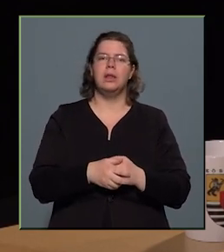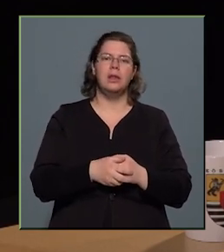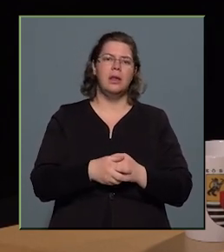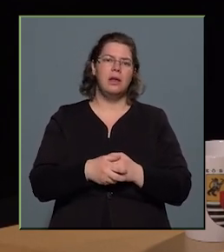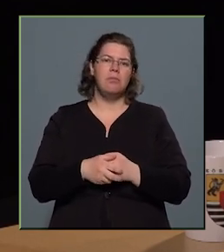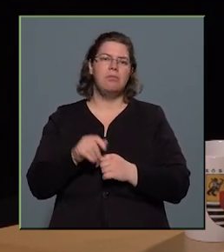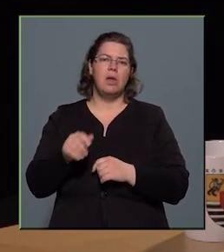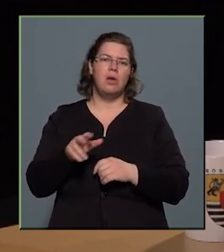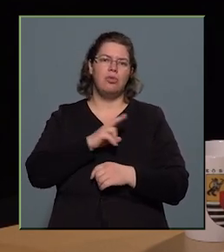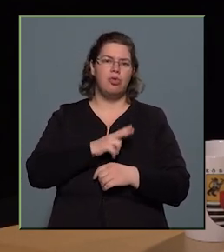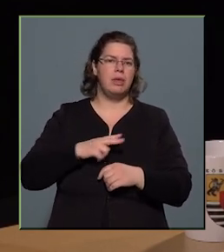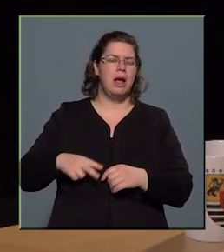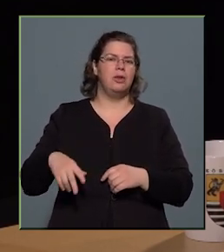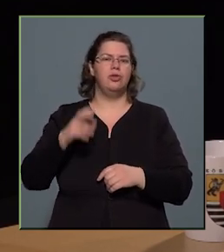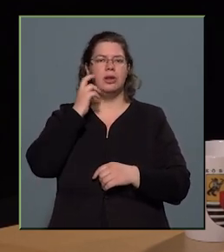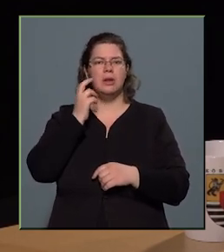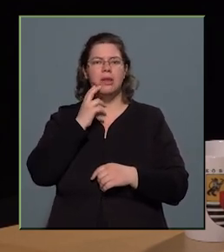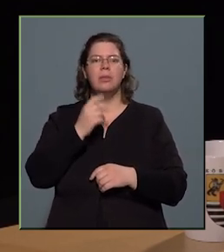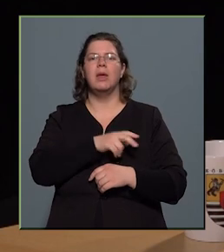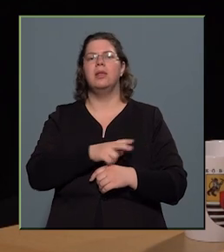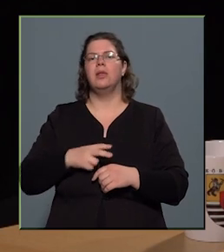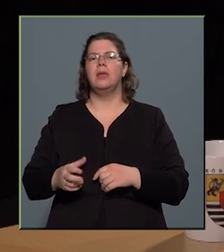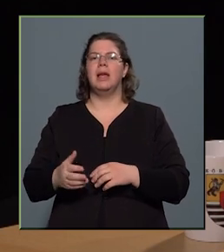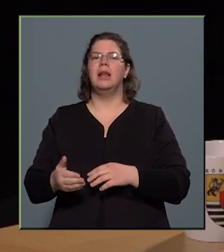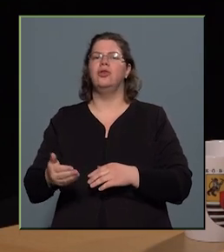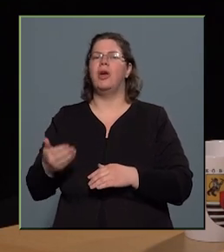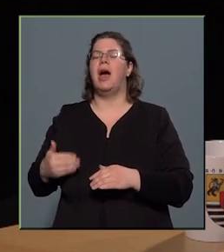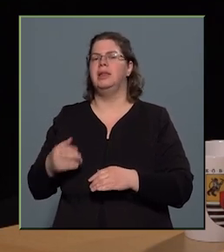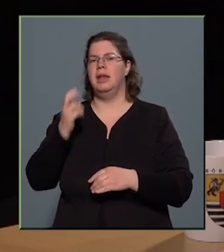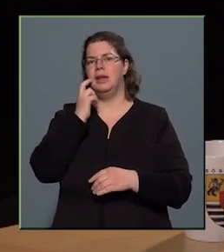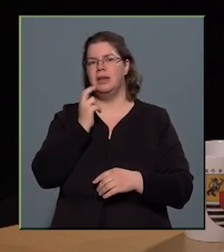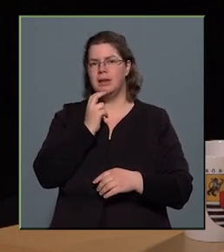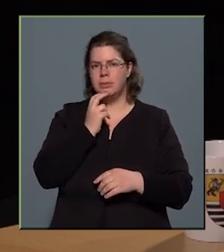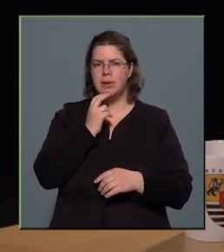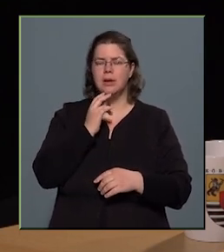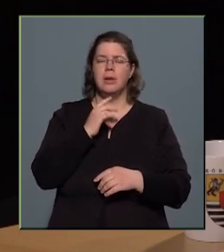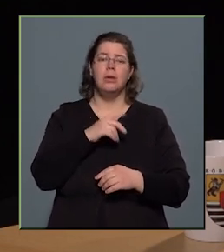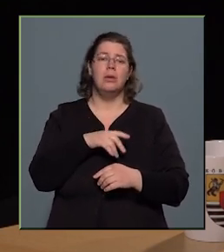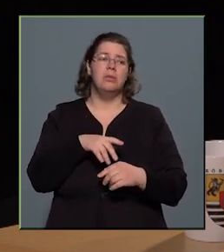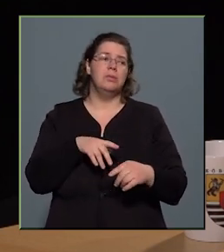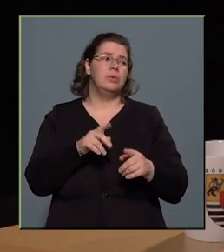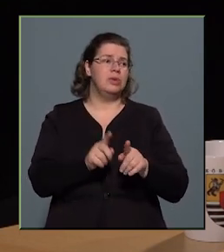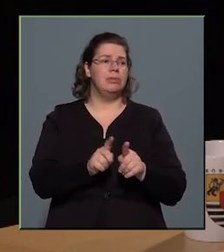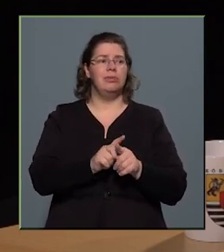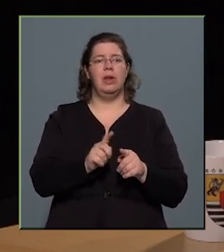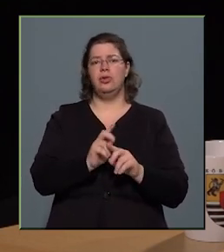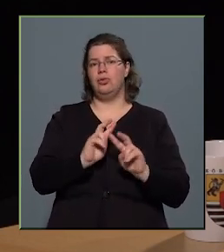A szociális intézmények, szociális háttérintézmények, ugyanis egy körzeti megbízottat nem csak úgy